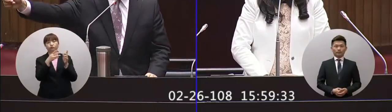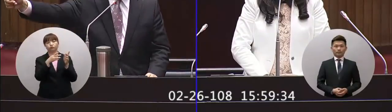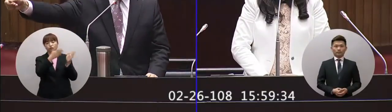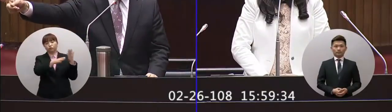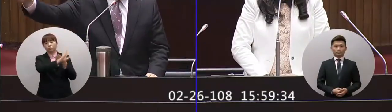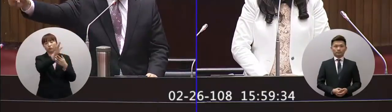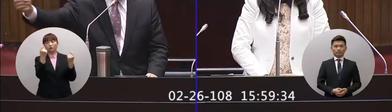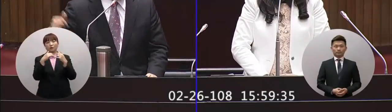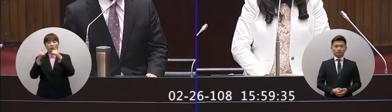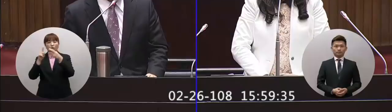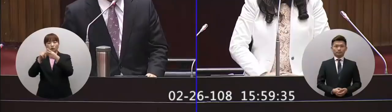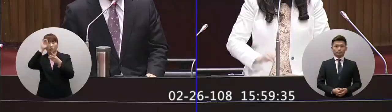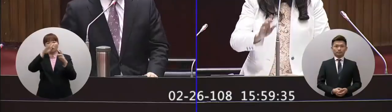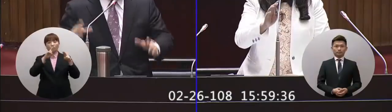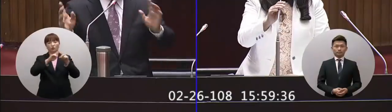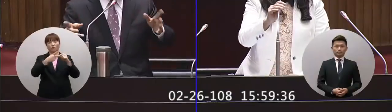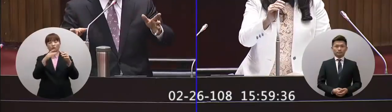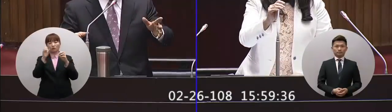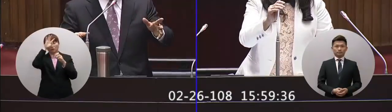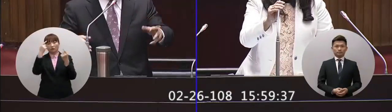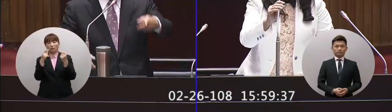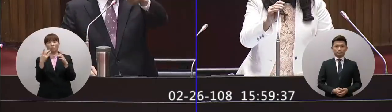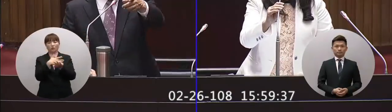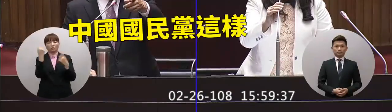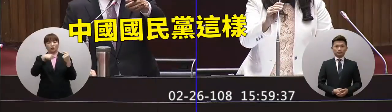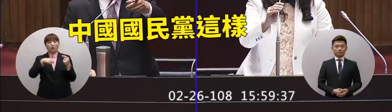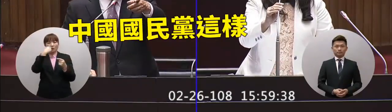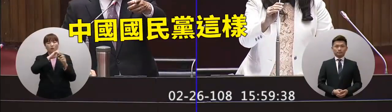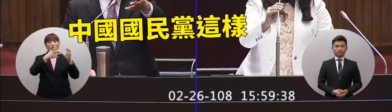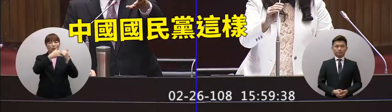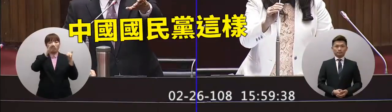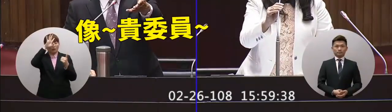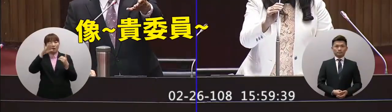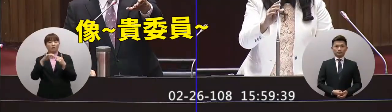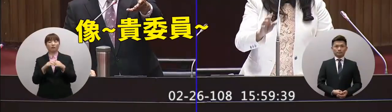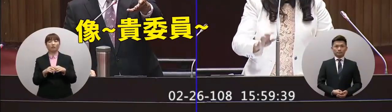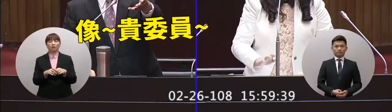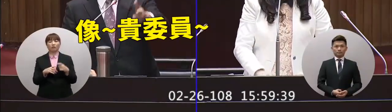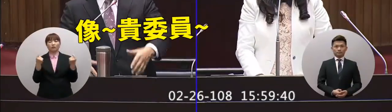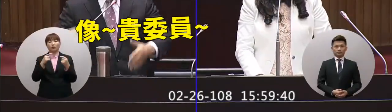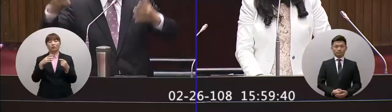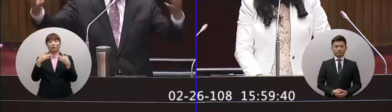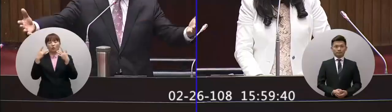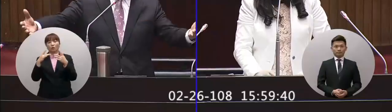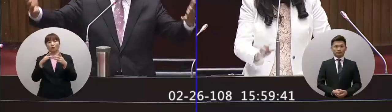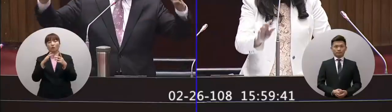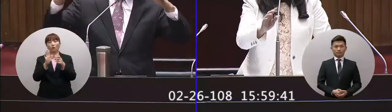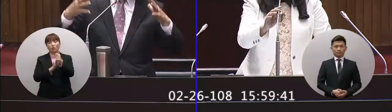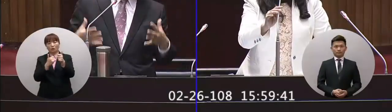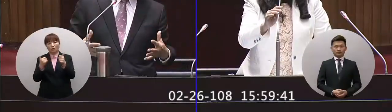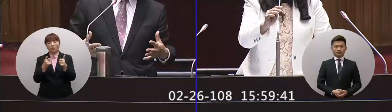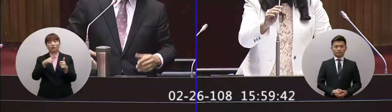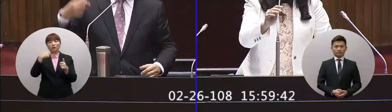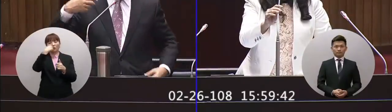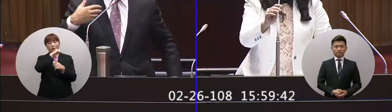你看看民主黨也好共和黨也好沒有像台灣中國國民黨這樣像貴委員拼命把